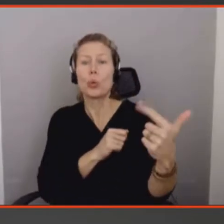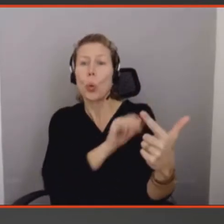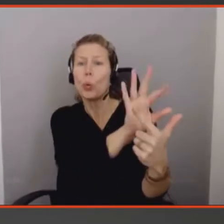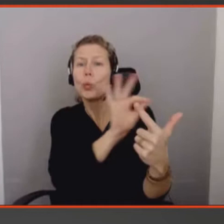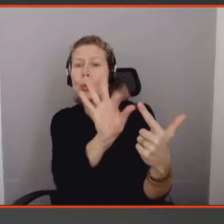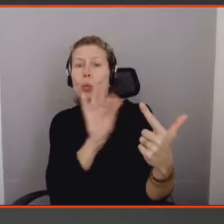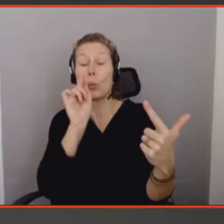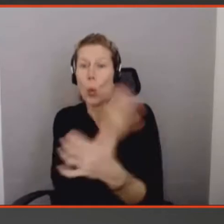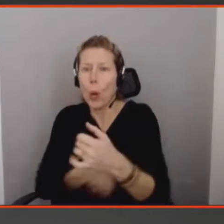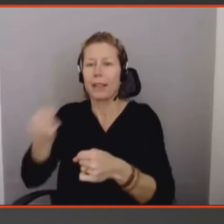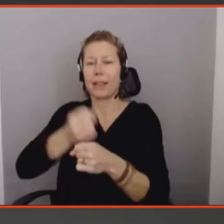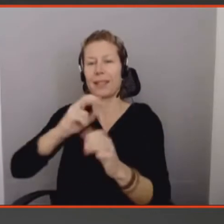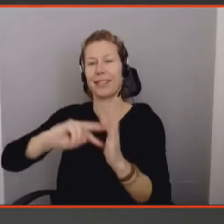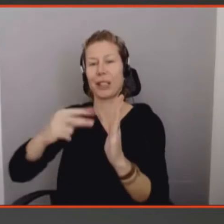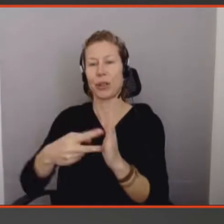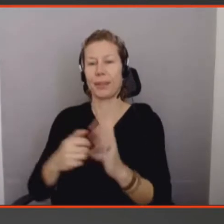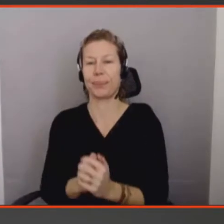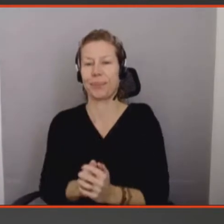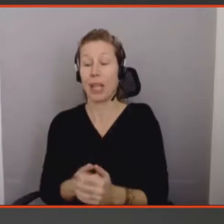aujourd'hui, c'est que c'est une conférence web.